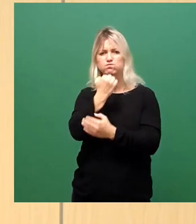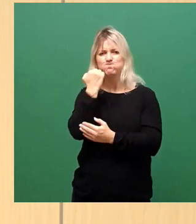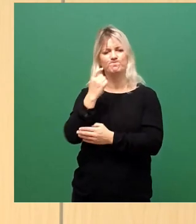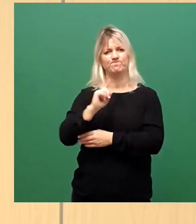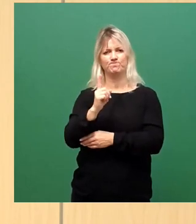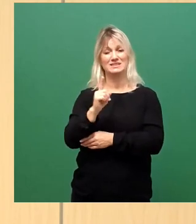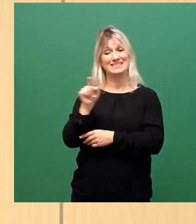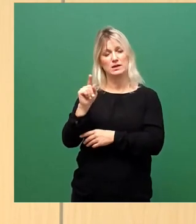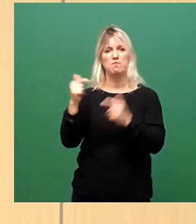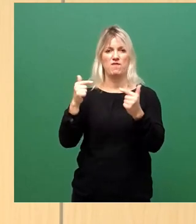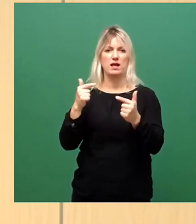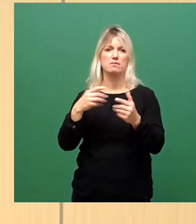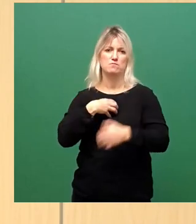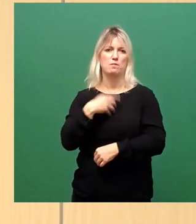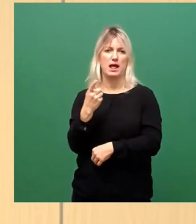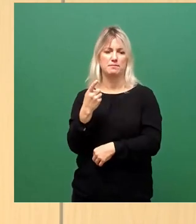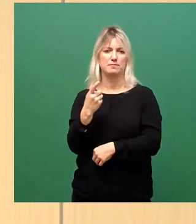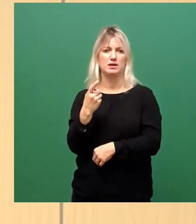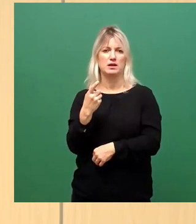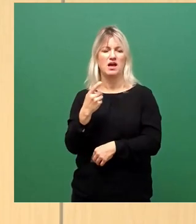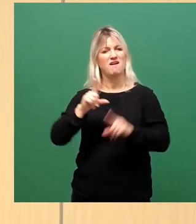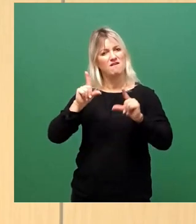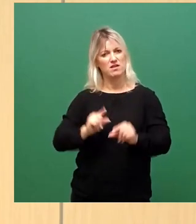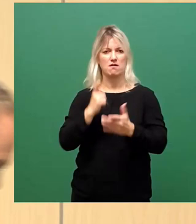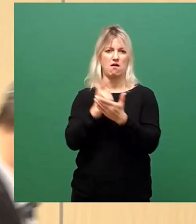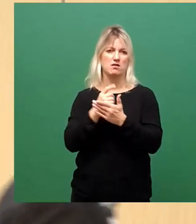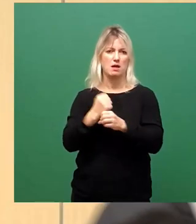und dann können wir dort auch für Entspannung sorgen. Vielen Dank.